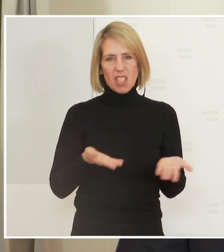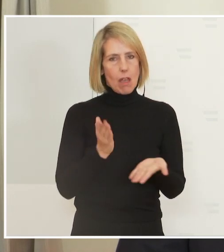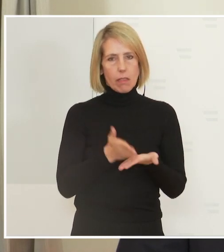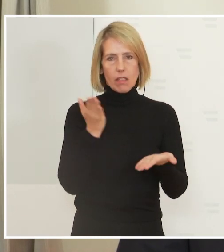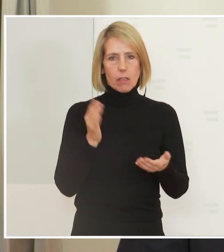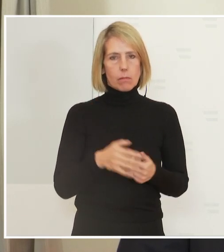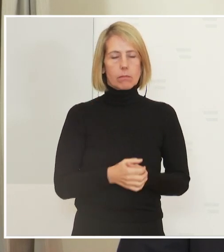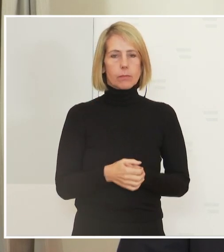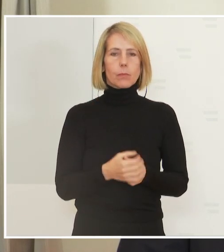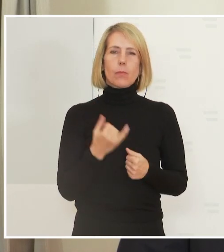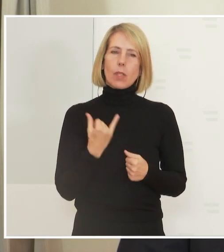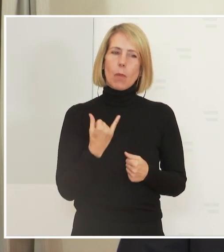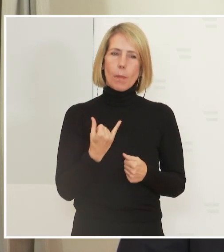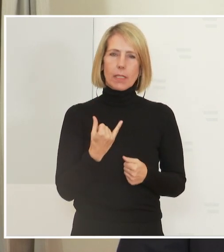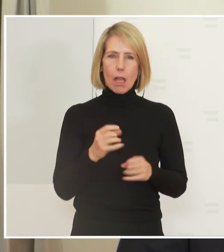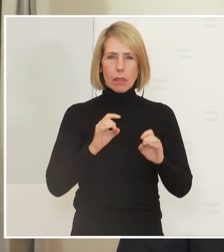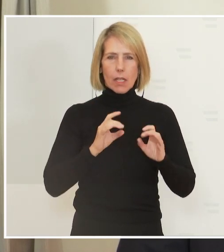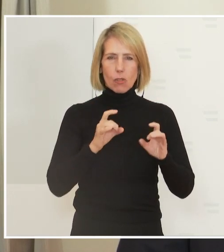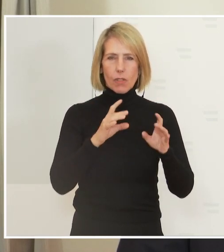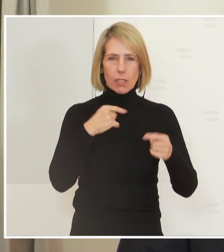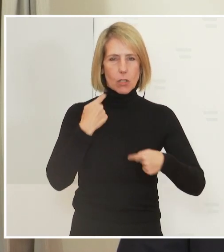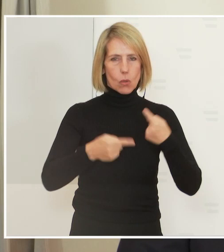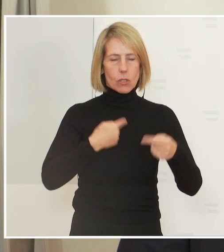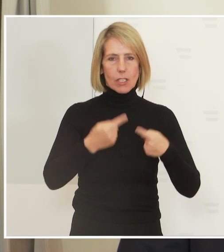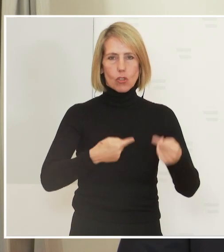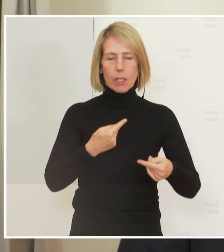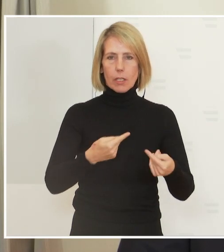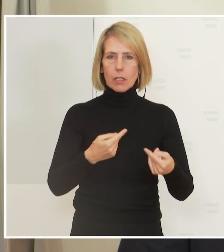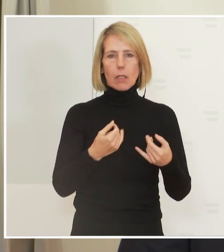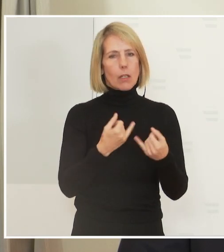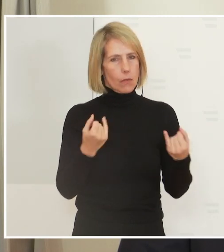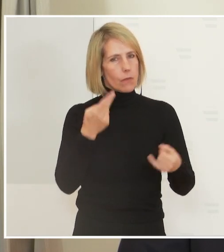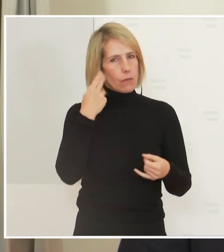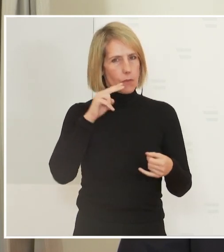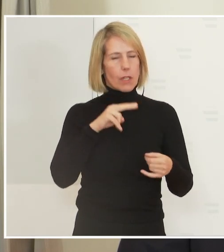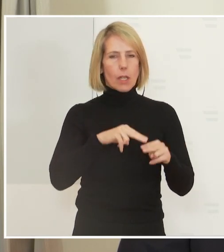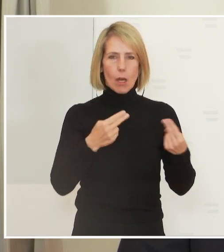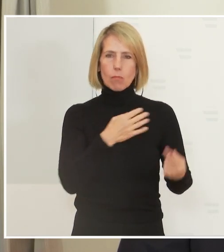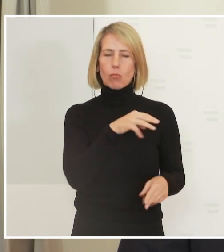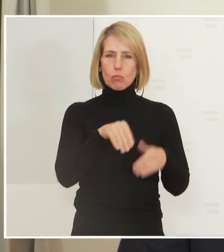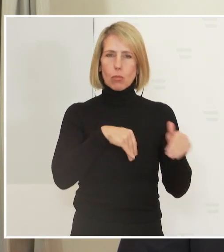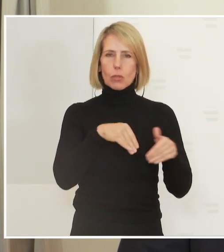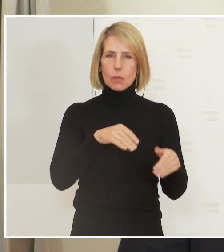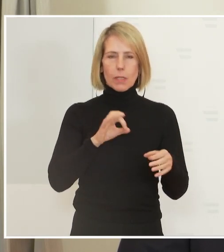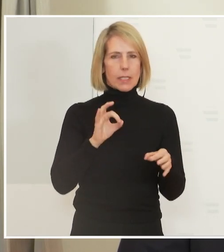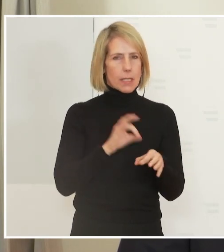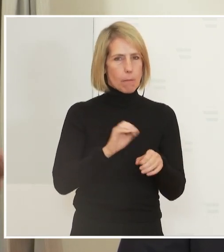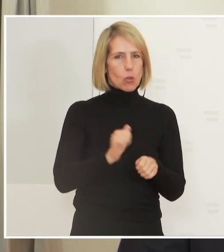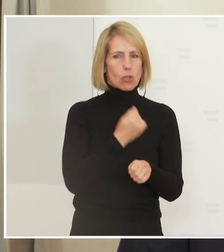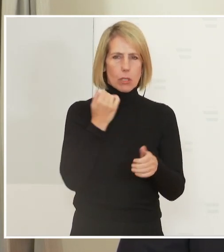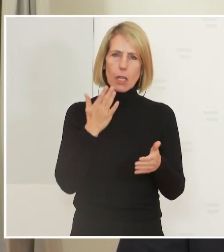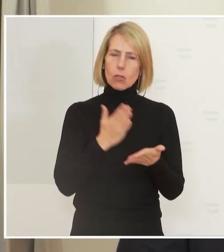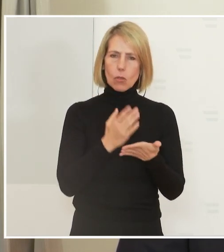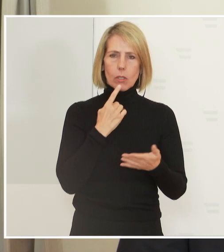Derzeit läuft das Infektionsgeschehen, wie der Herr Bundesminister Mückstein gesagt hat, aber zu schnell. Und